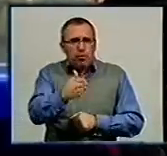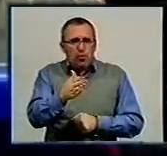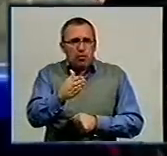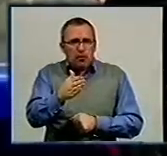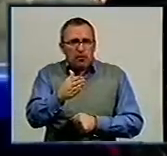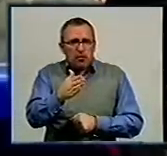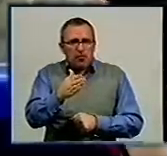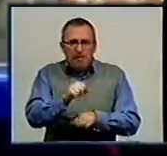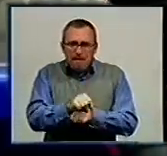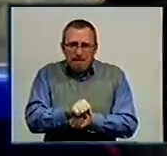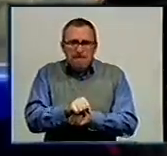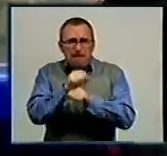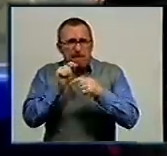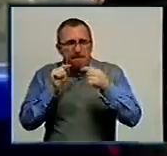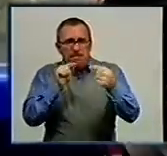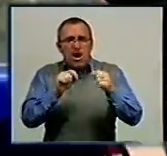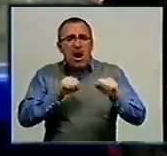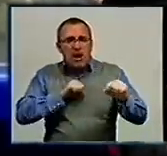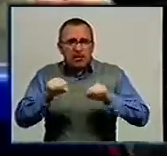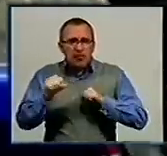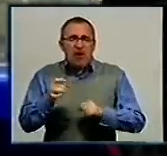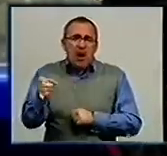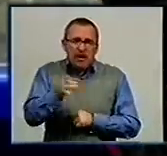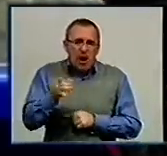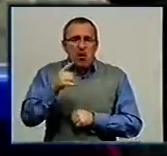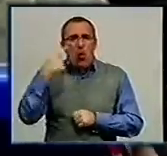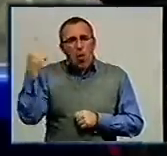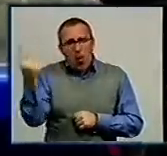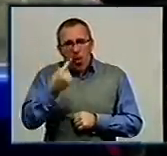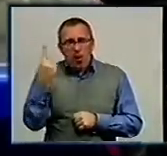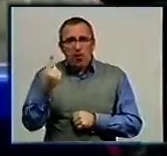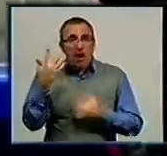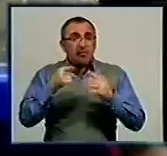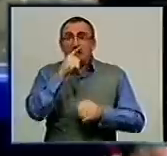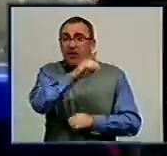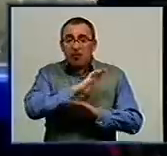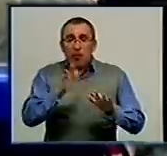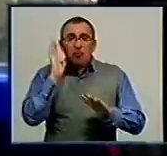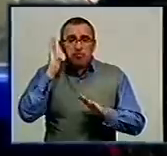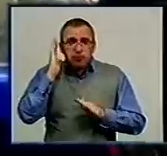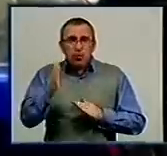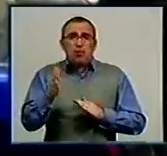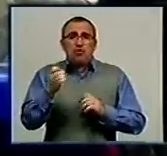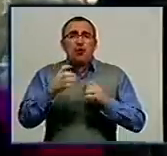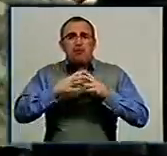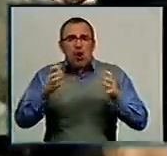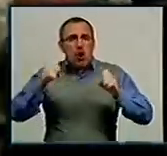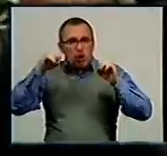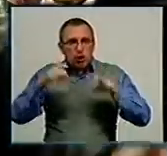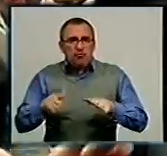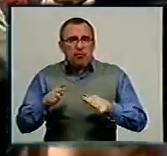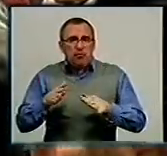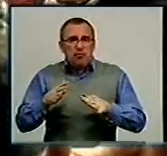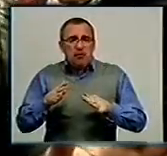Будемо дикатувати адміністрації районні, обласні. Якщо там не підуть, ми будемо більш рішучі, ми